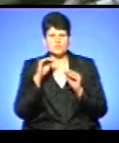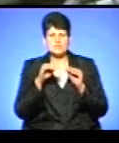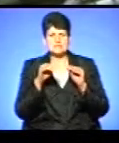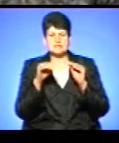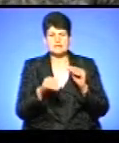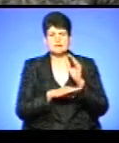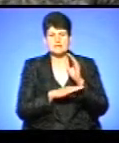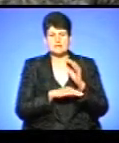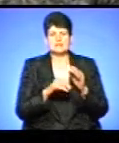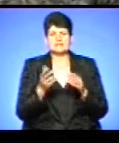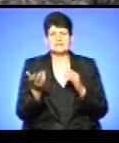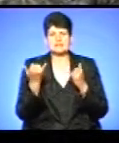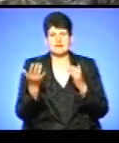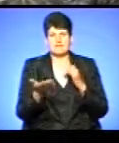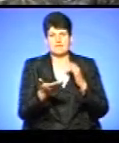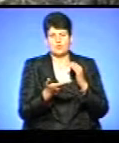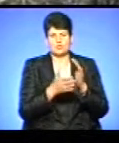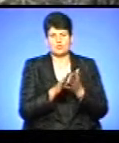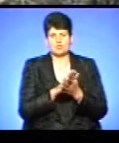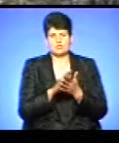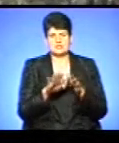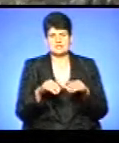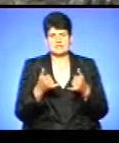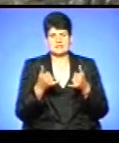вирубують, розчищаючи місце для екопарковки.